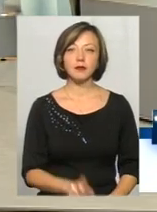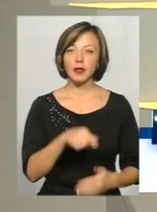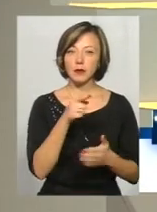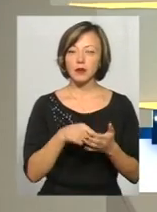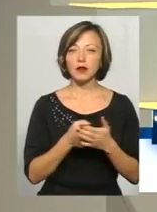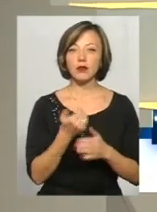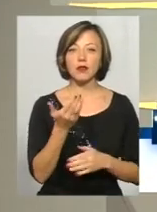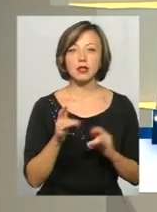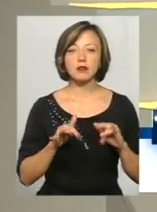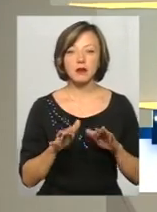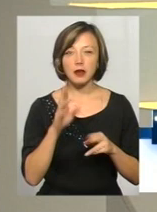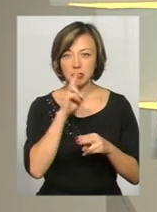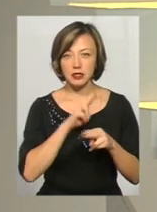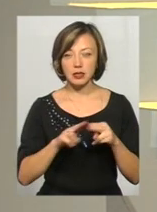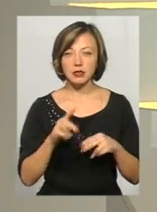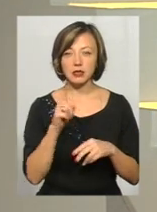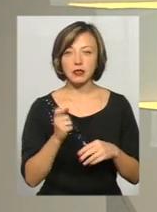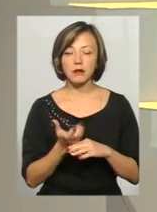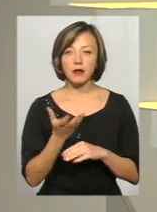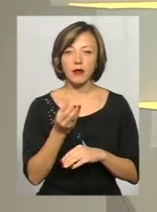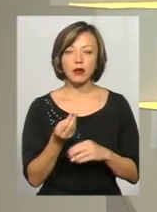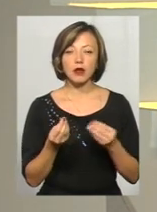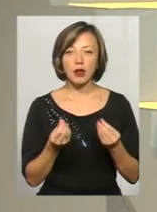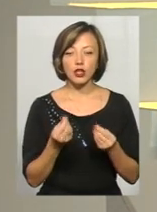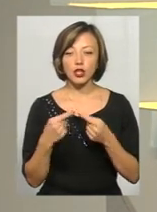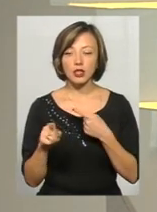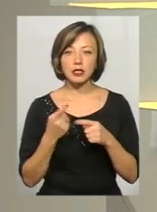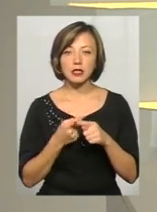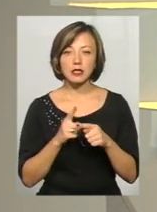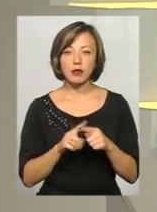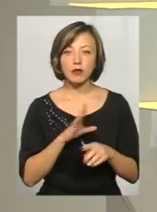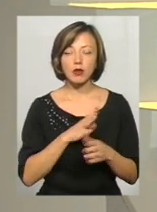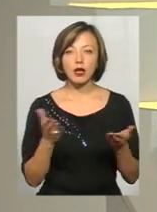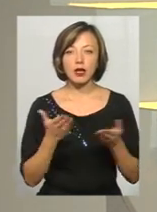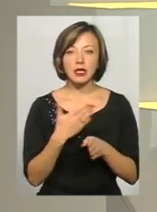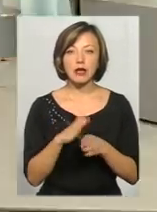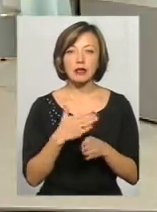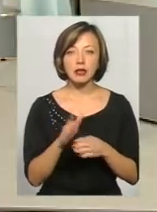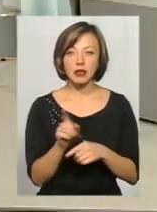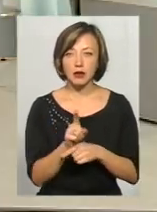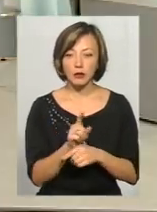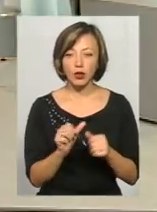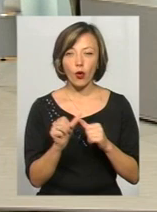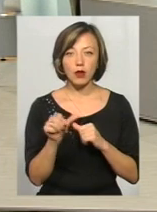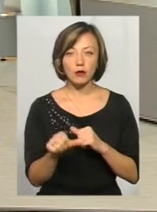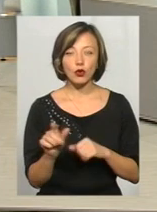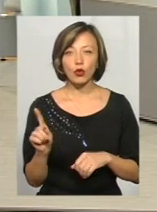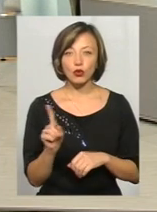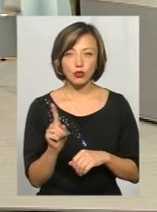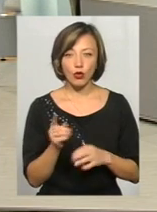коли гроші зникли з зарплатної картки, і інша, коли це був якийсь кредитний ліміт. І окрім того, що